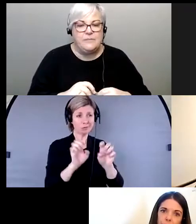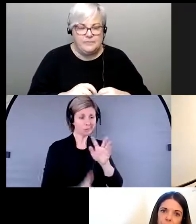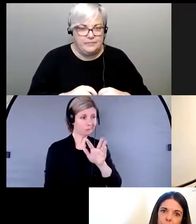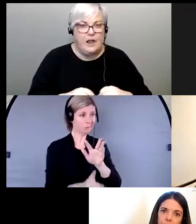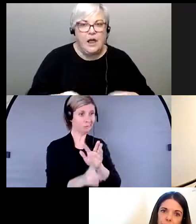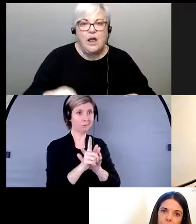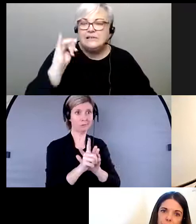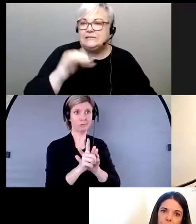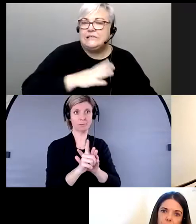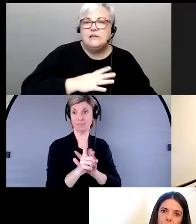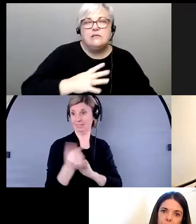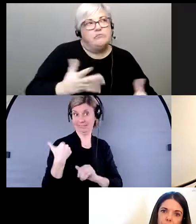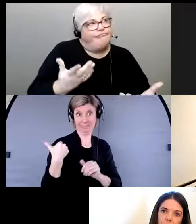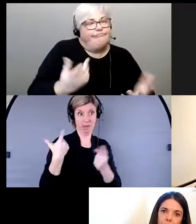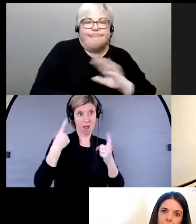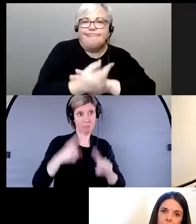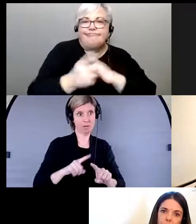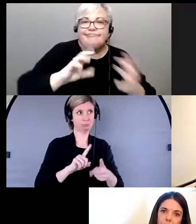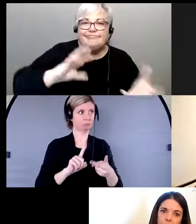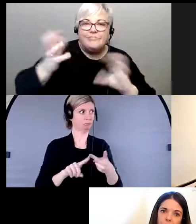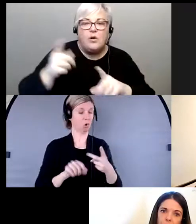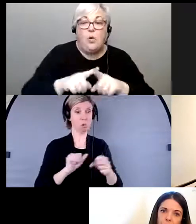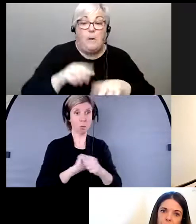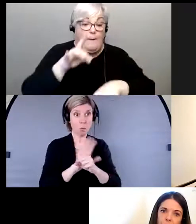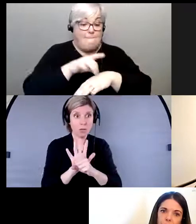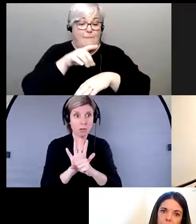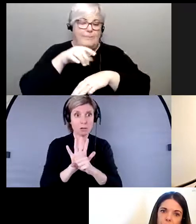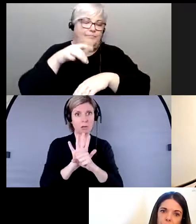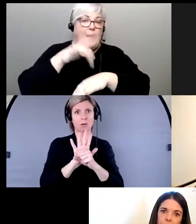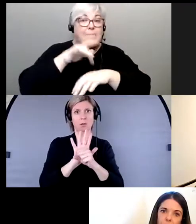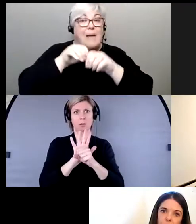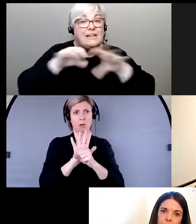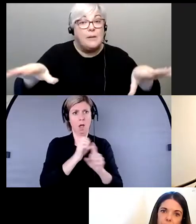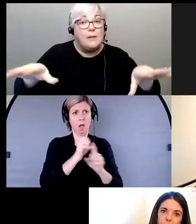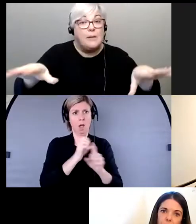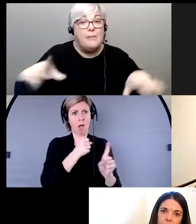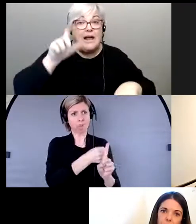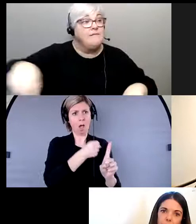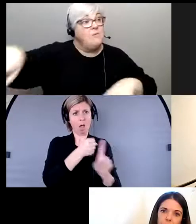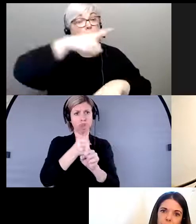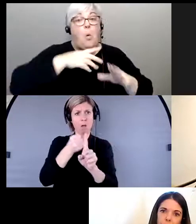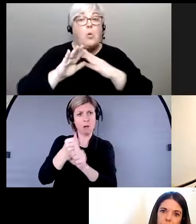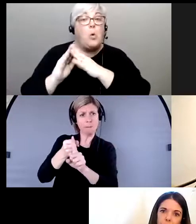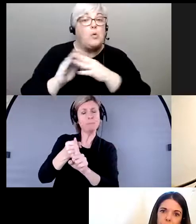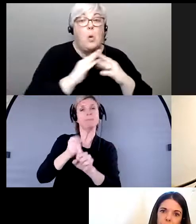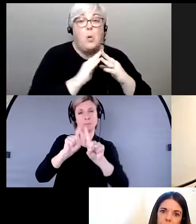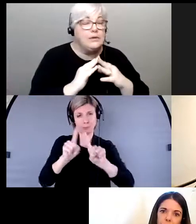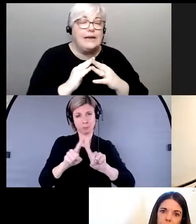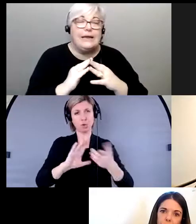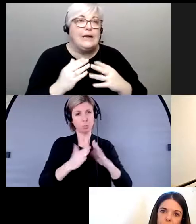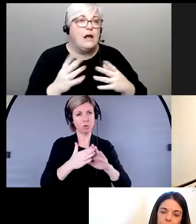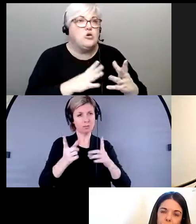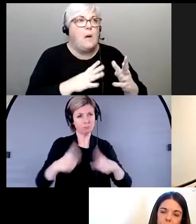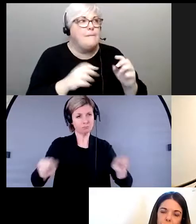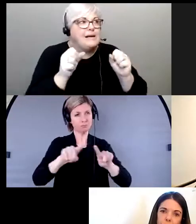a lieu, par exemple, comme la pandémie, on veut s'assurer que les organisations, que les communautés ont cette